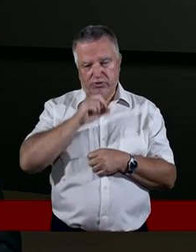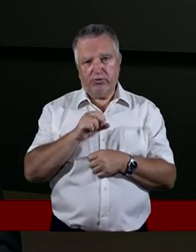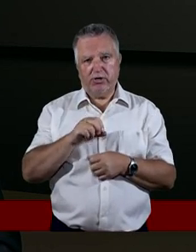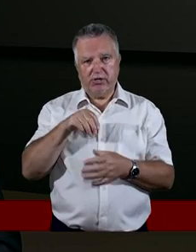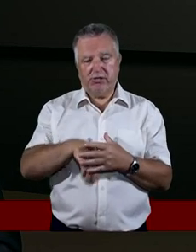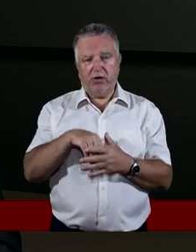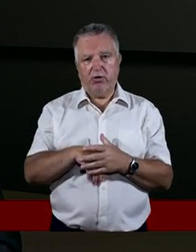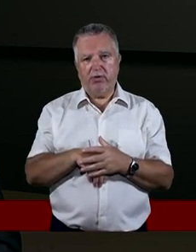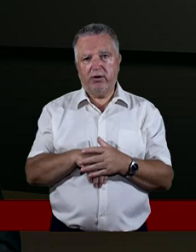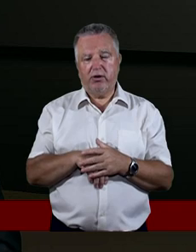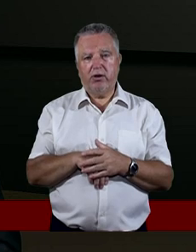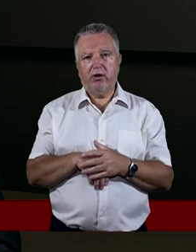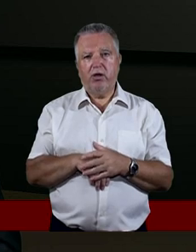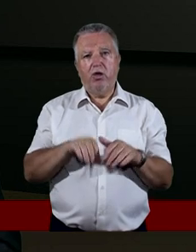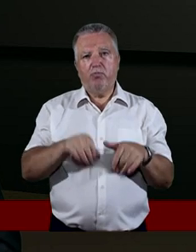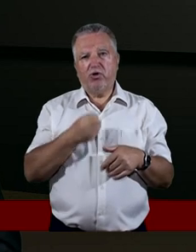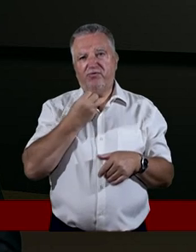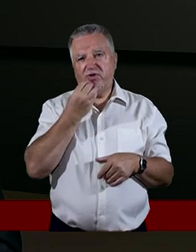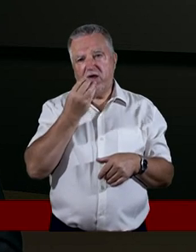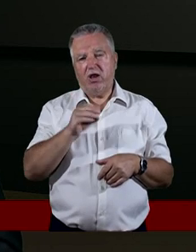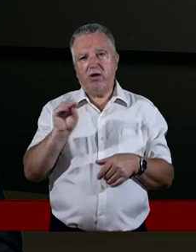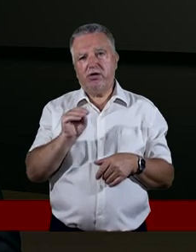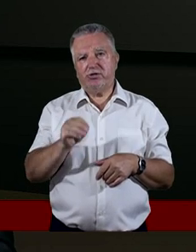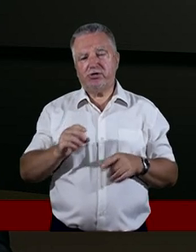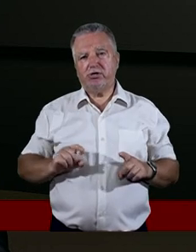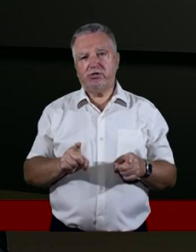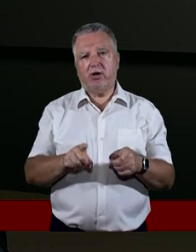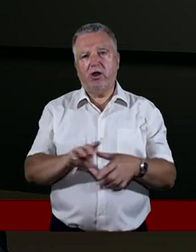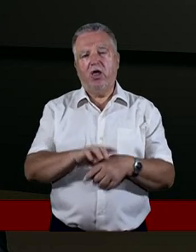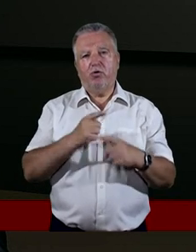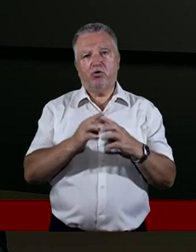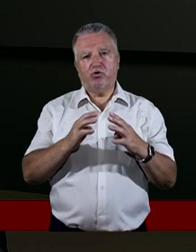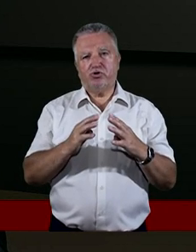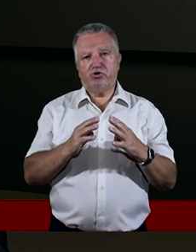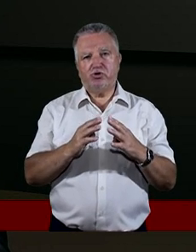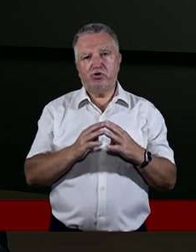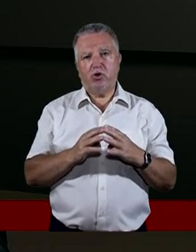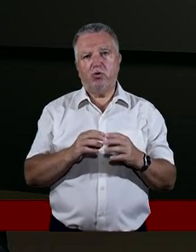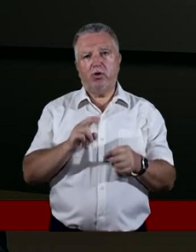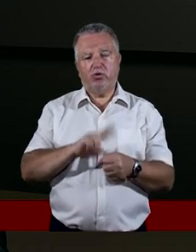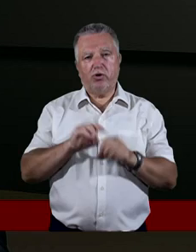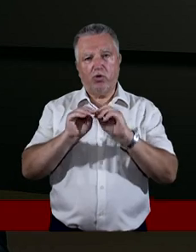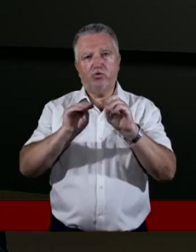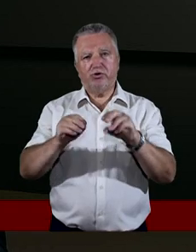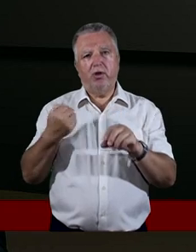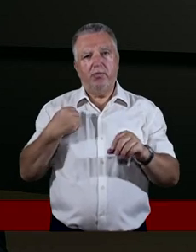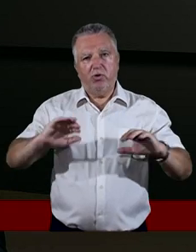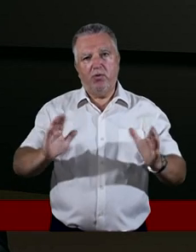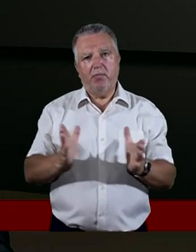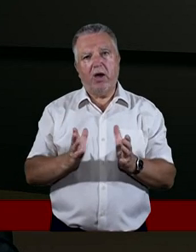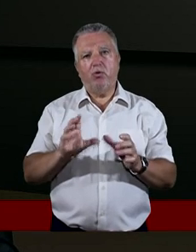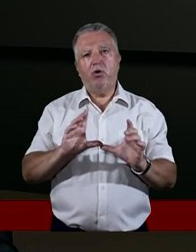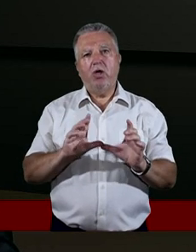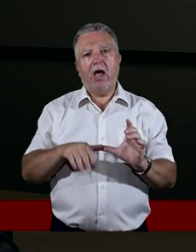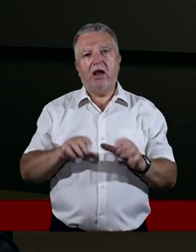nieco do życzenia, ale wciąż mogę wiele zdziałać. Kościoły, w których nauczałem, były małe, ale często w dużych i bogatych